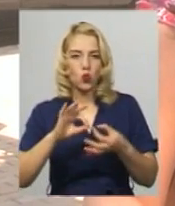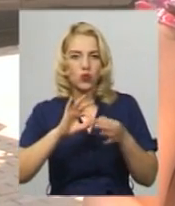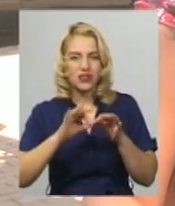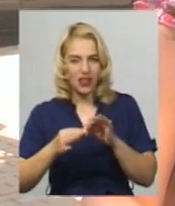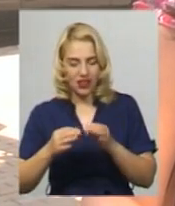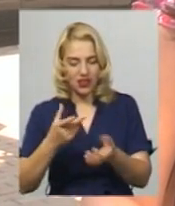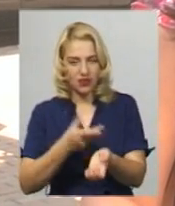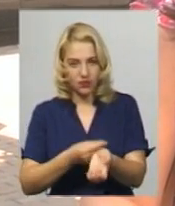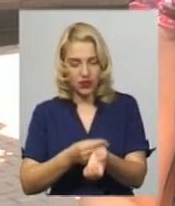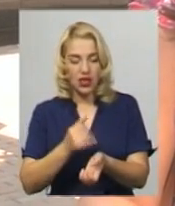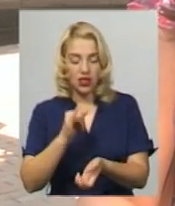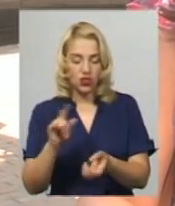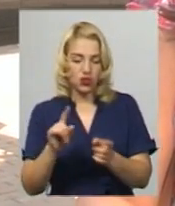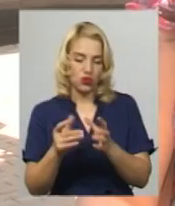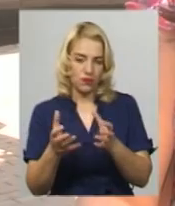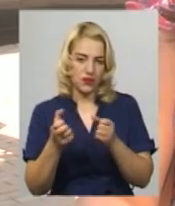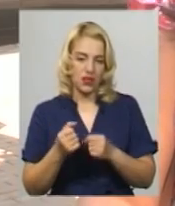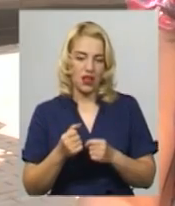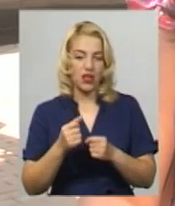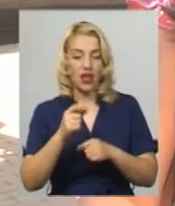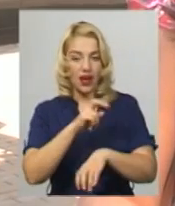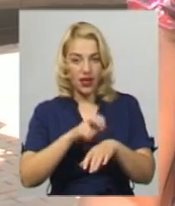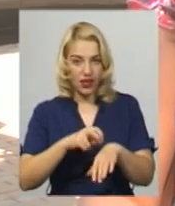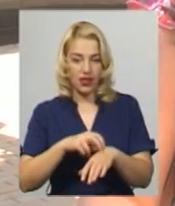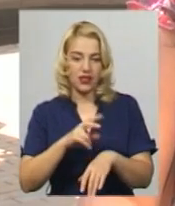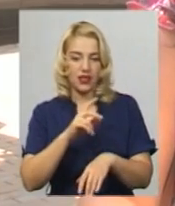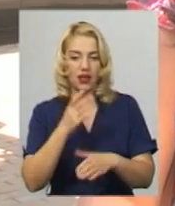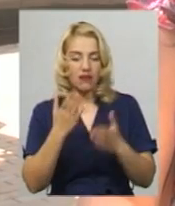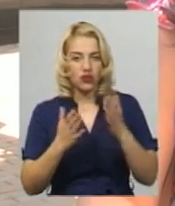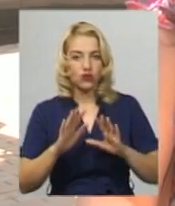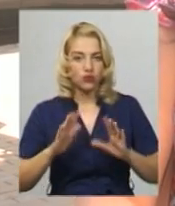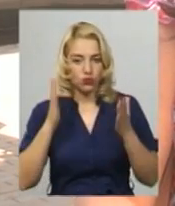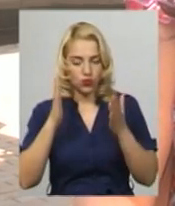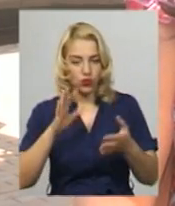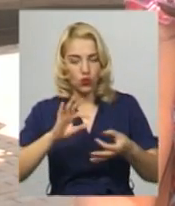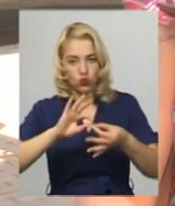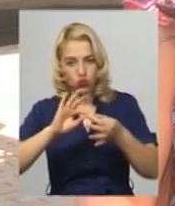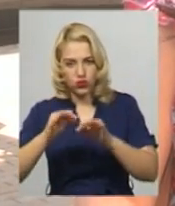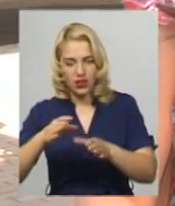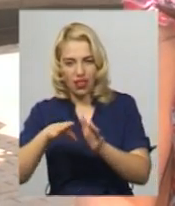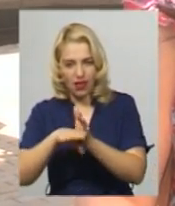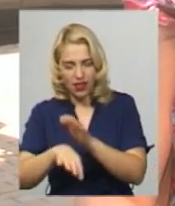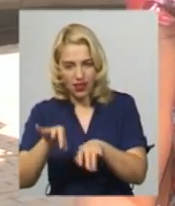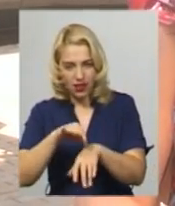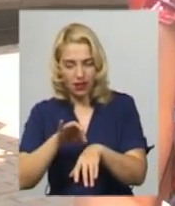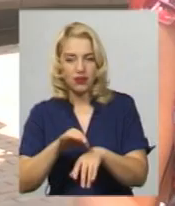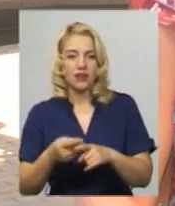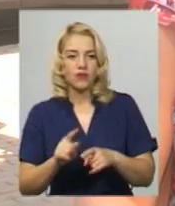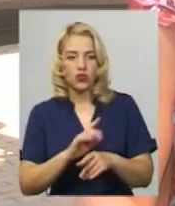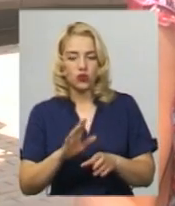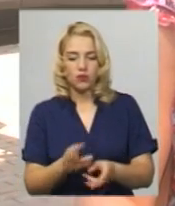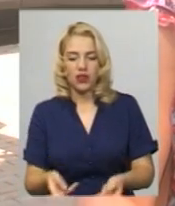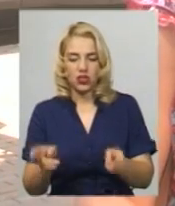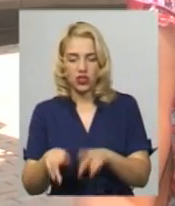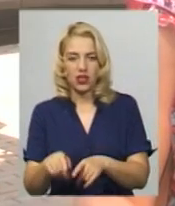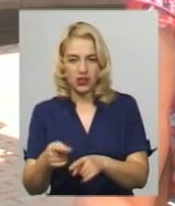щоб виробник взяв на себе відповідальність за ускладнення після щеплень і випадку настання таких батьки постраждалих діток не лишаються на